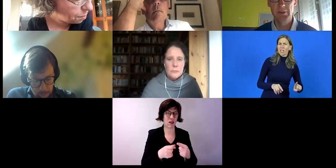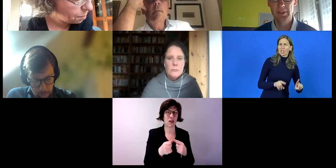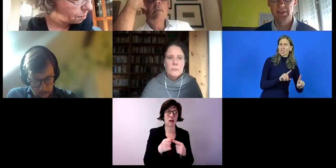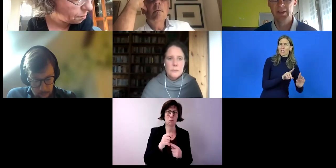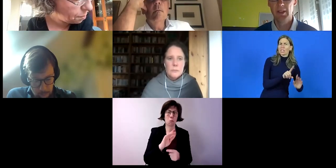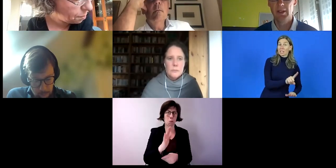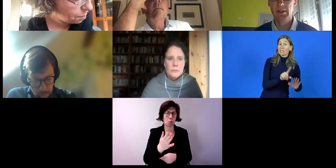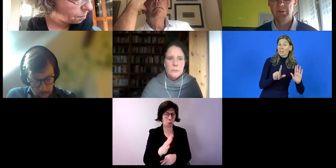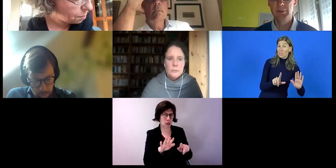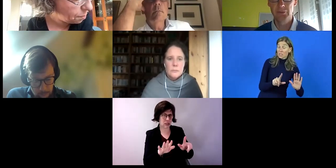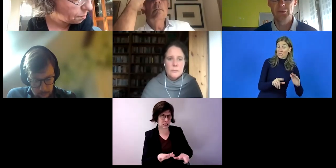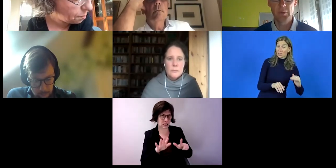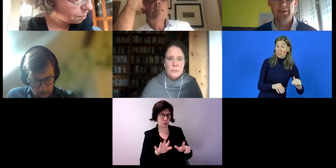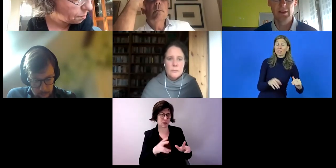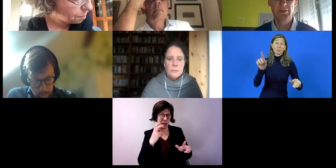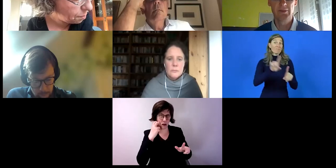von 17,